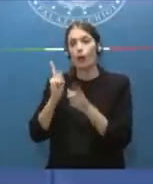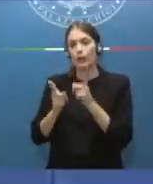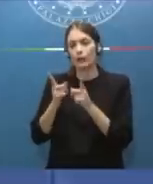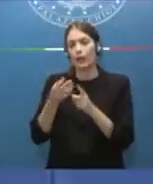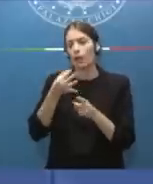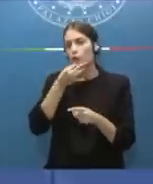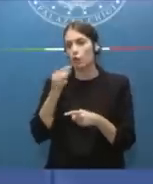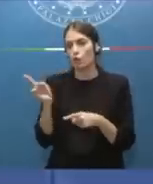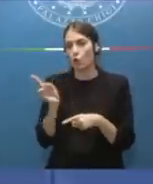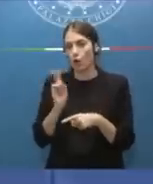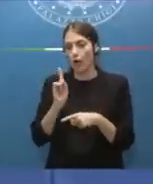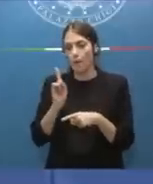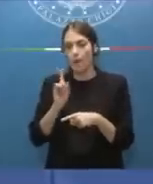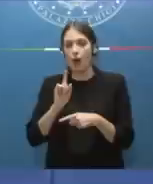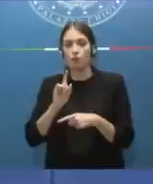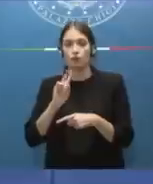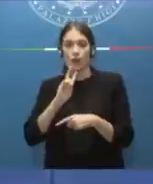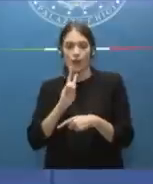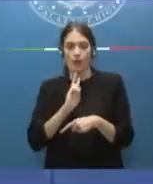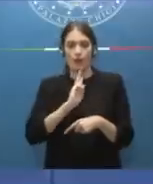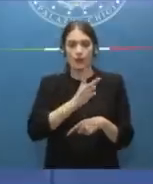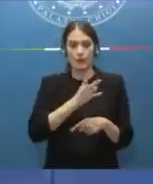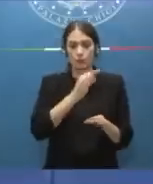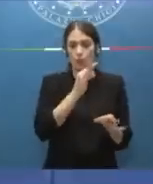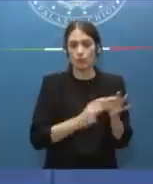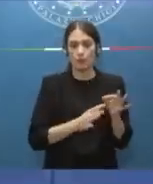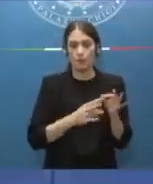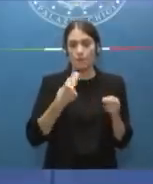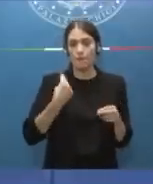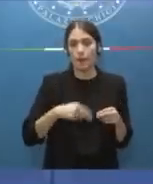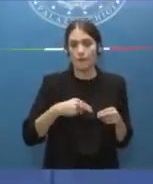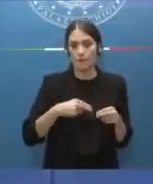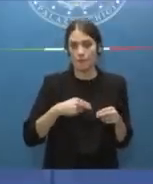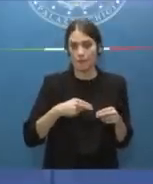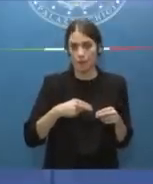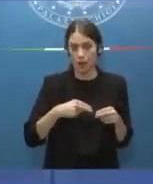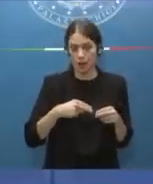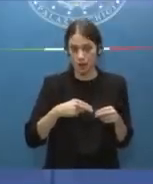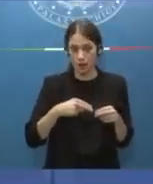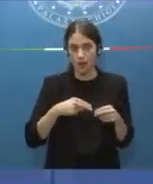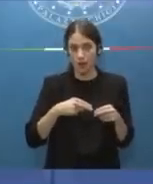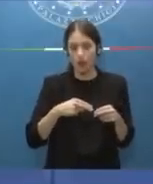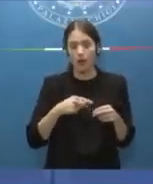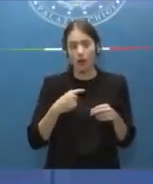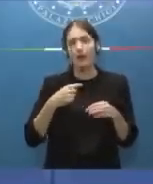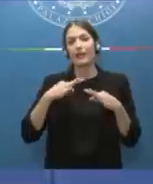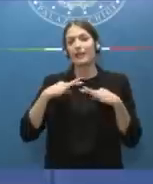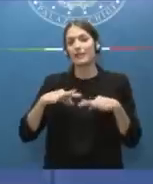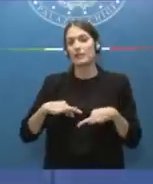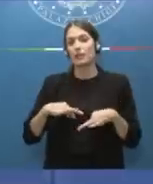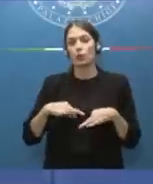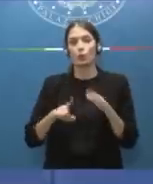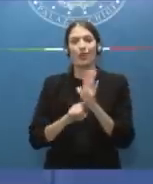risposte diciamo immediate. uno degli istituti diciamo più efficaci nella lotta alla